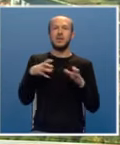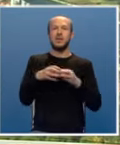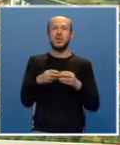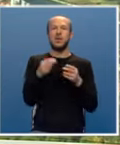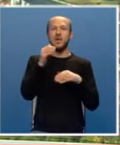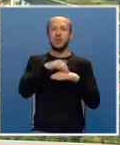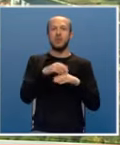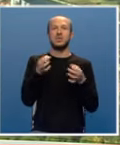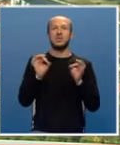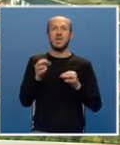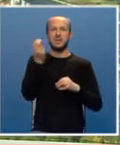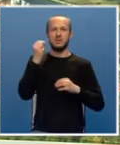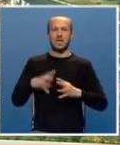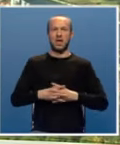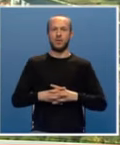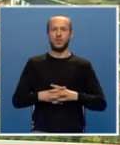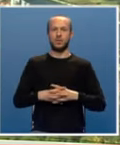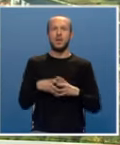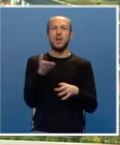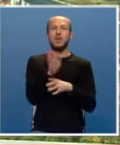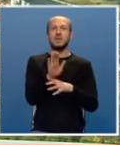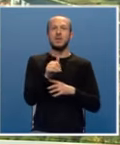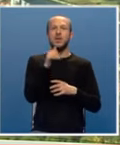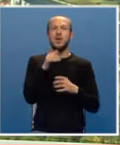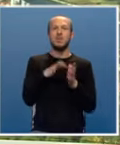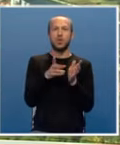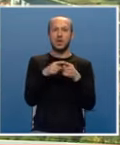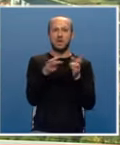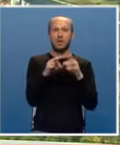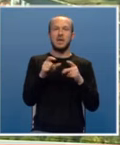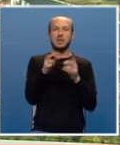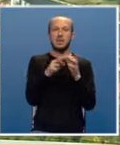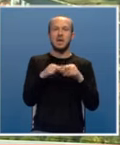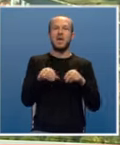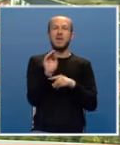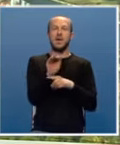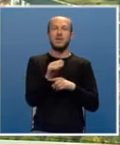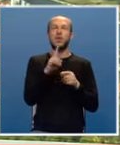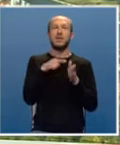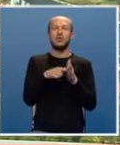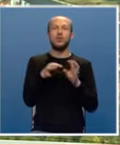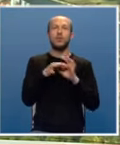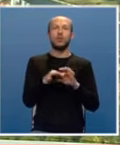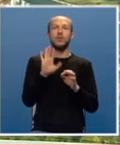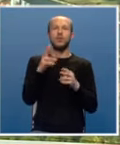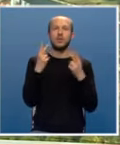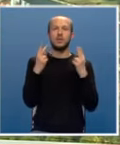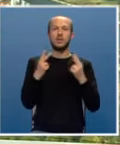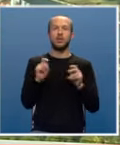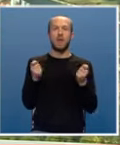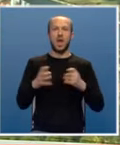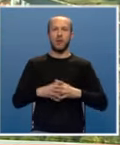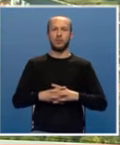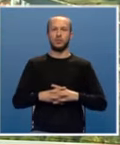informativnog sistema Srpske. Predstavljena je i monografija Srna javlja priređena povodom ovog značajnog